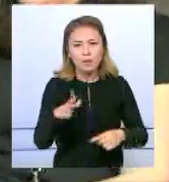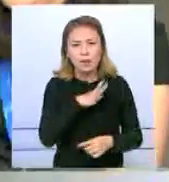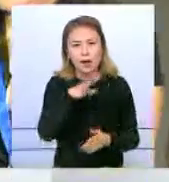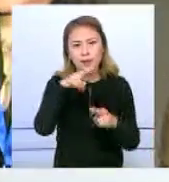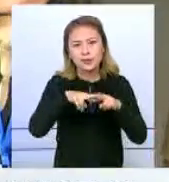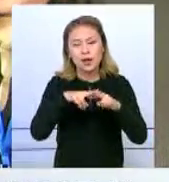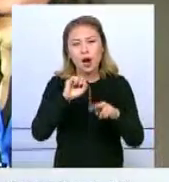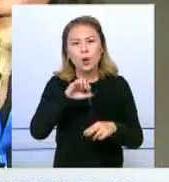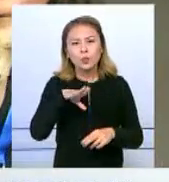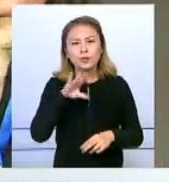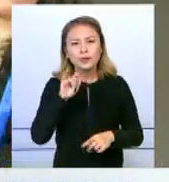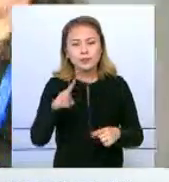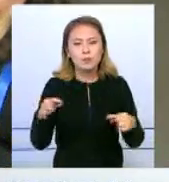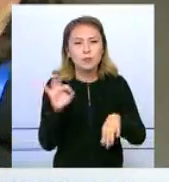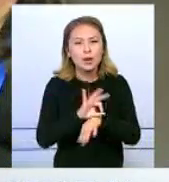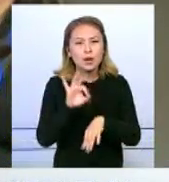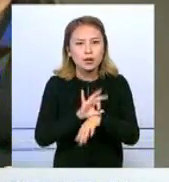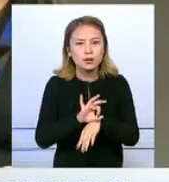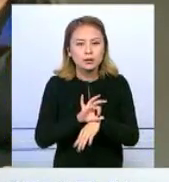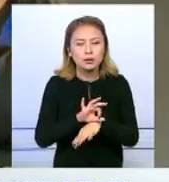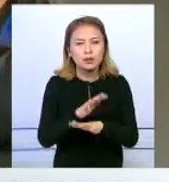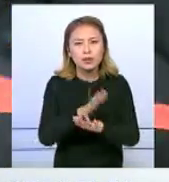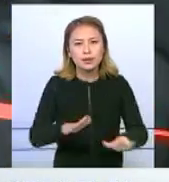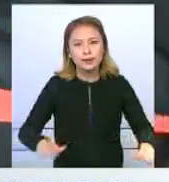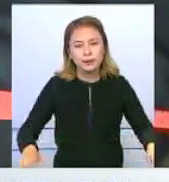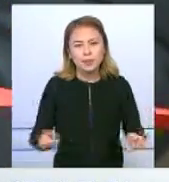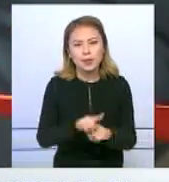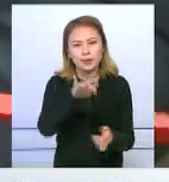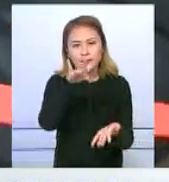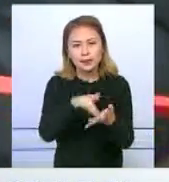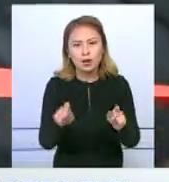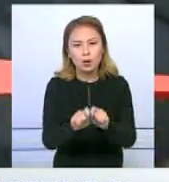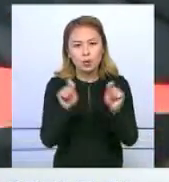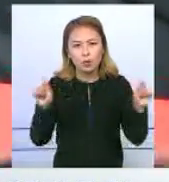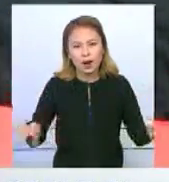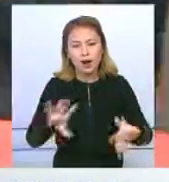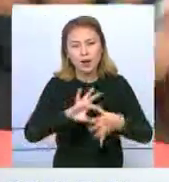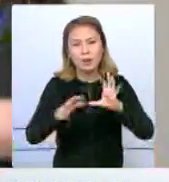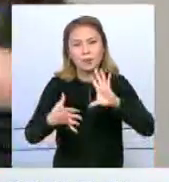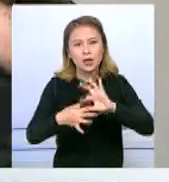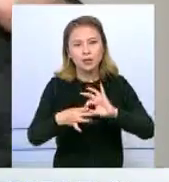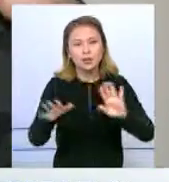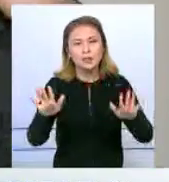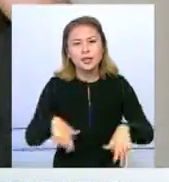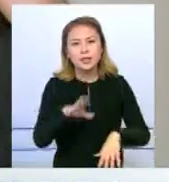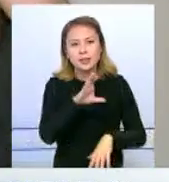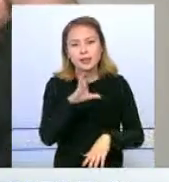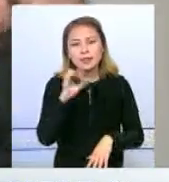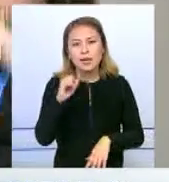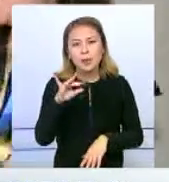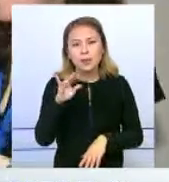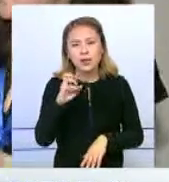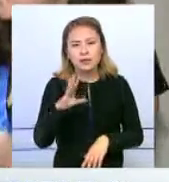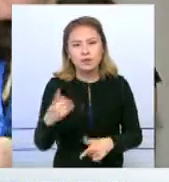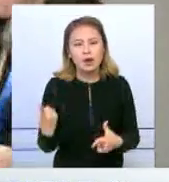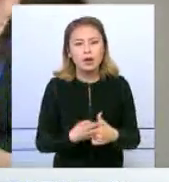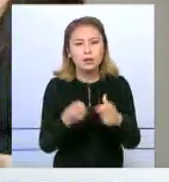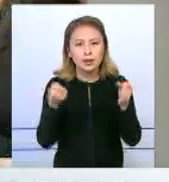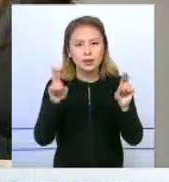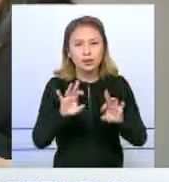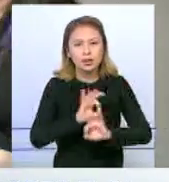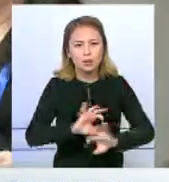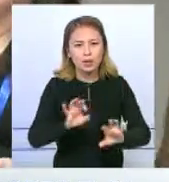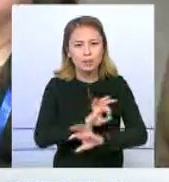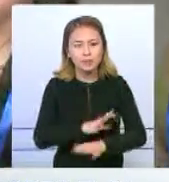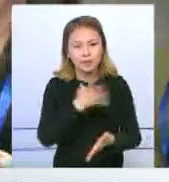Астанада аутизм мен ауыратын балаларға арналған орталық есігін ашты. Егісті қолдауға олимпиада чемпионы Серік Сапиевте